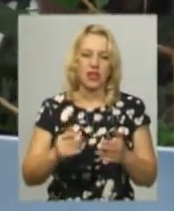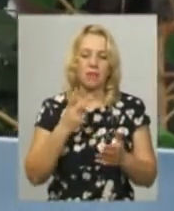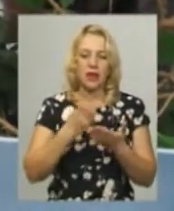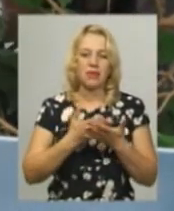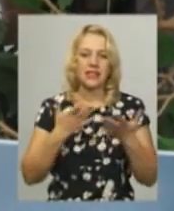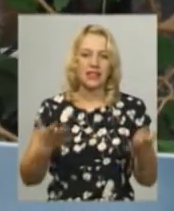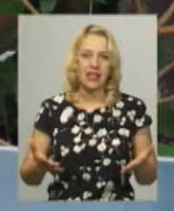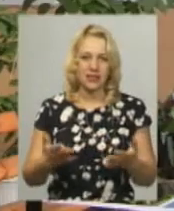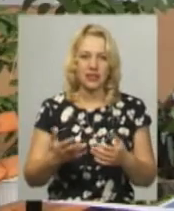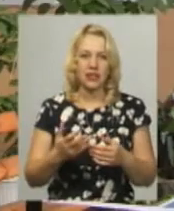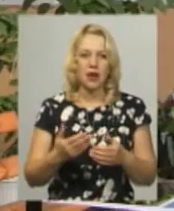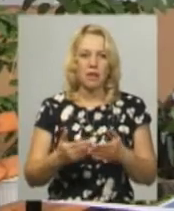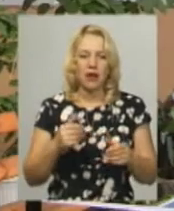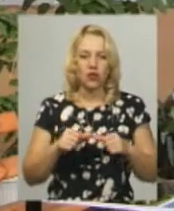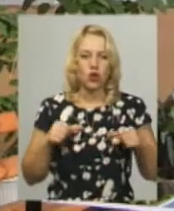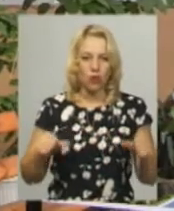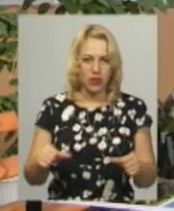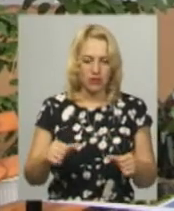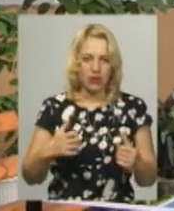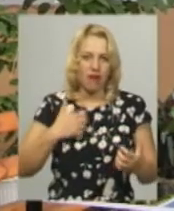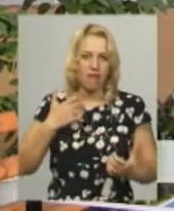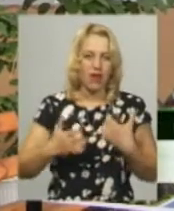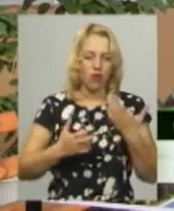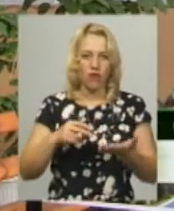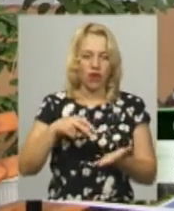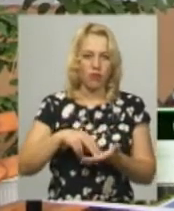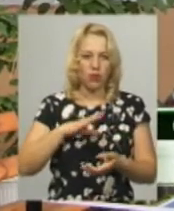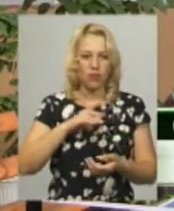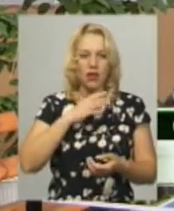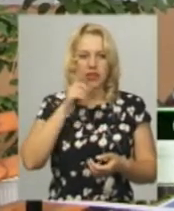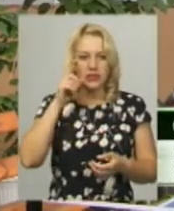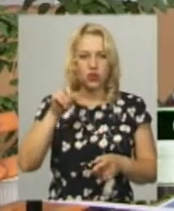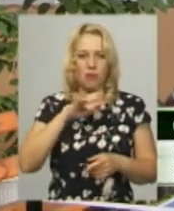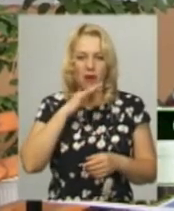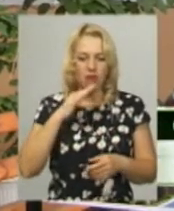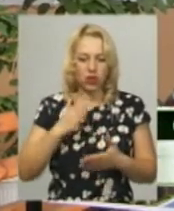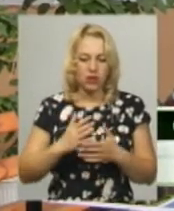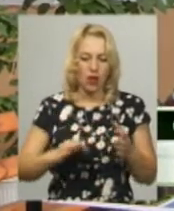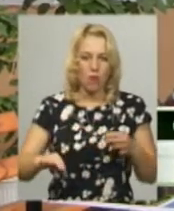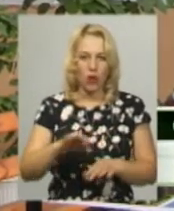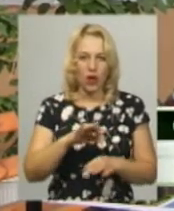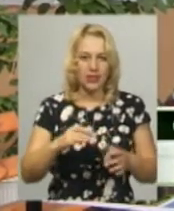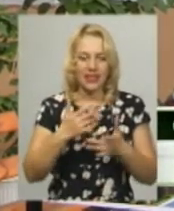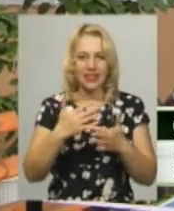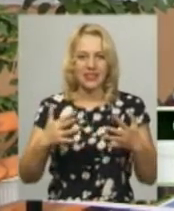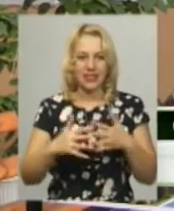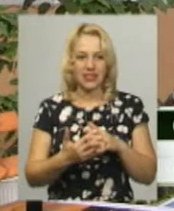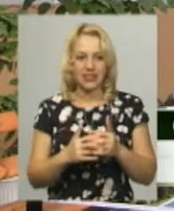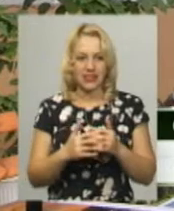проєкту перед комісією. Дуже хвилювалися, що проєктів було багато і з різних сіл. І ми